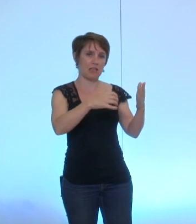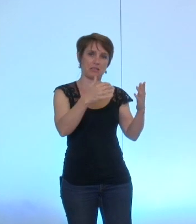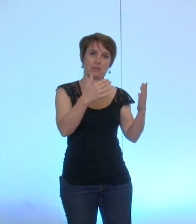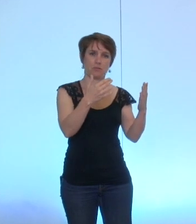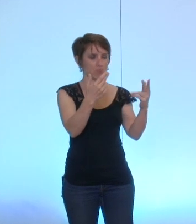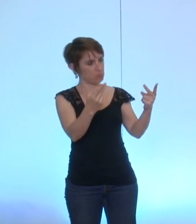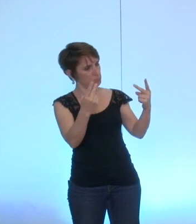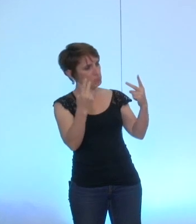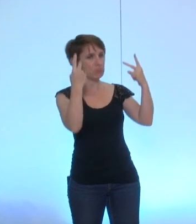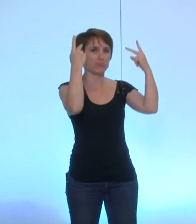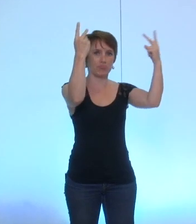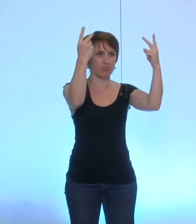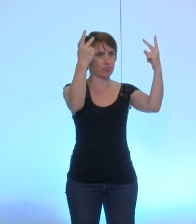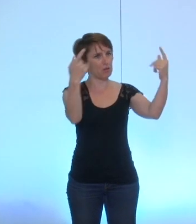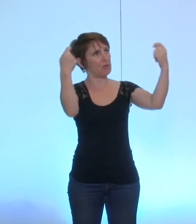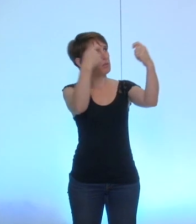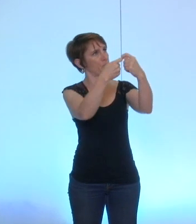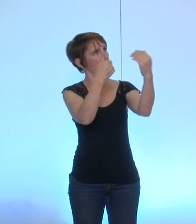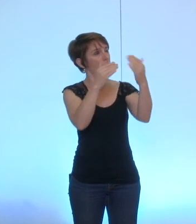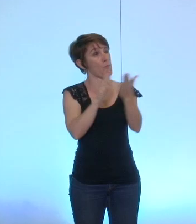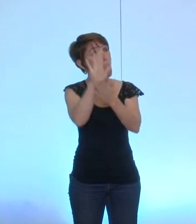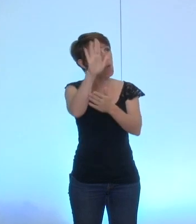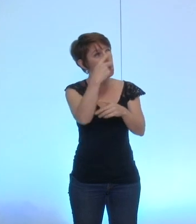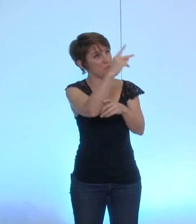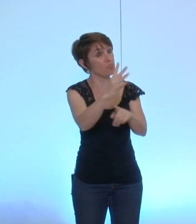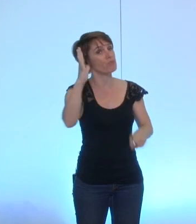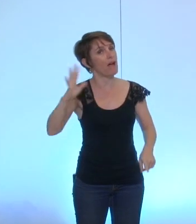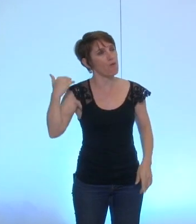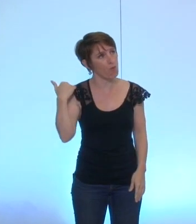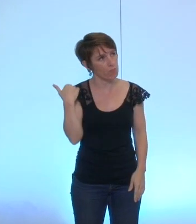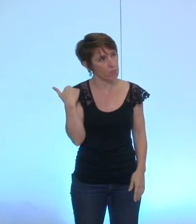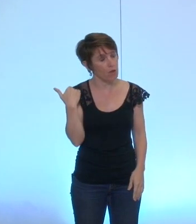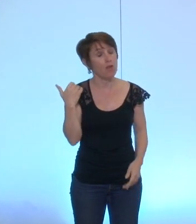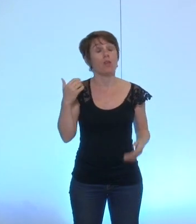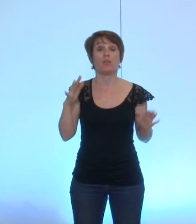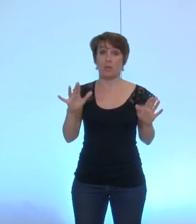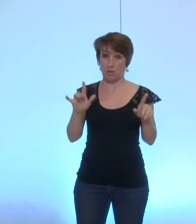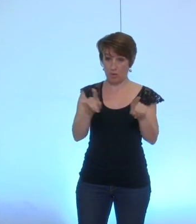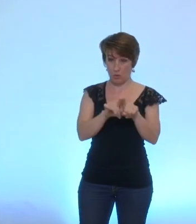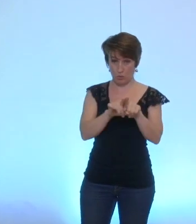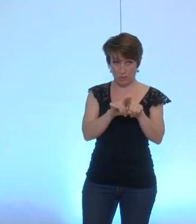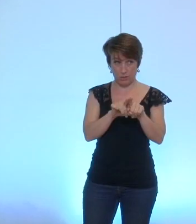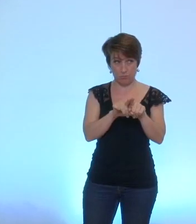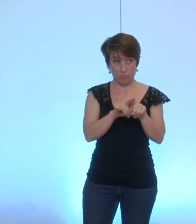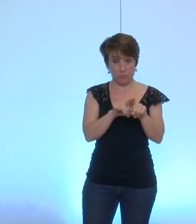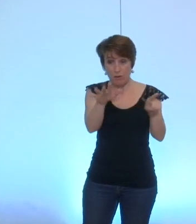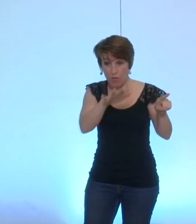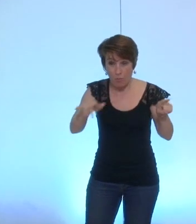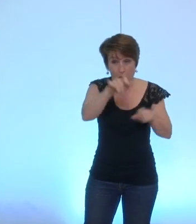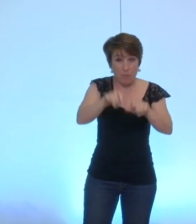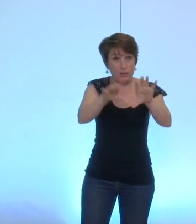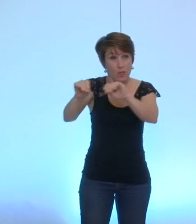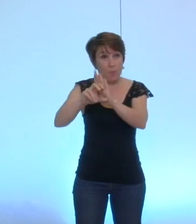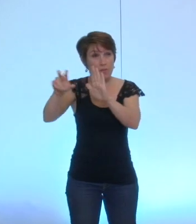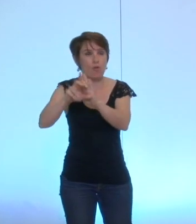à la hauteur des promesses qui étaient les vôtres et surtout des espoirs que vous avez suscités